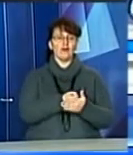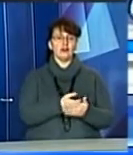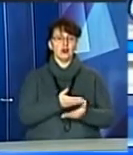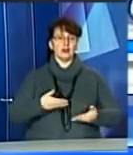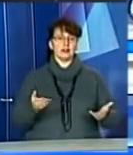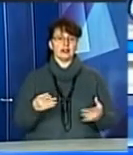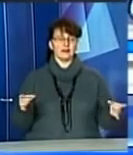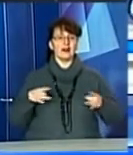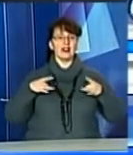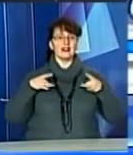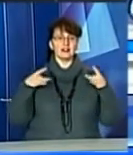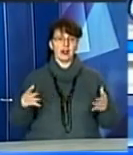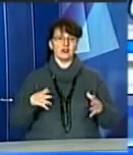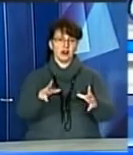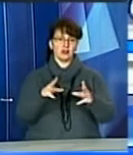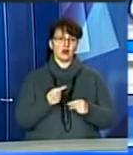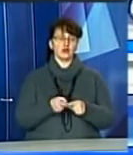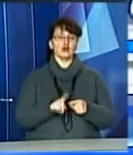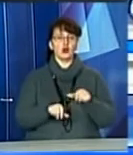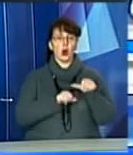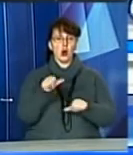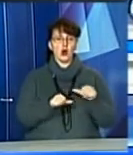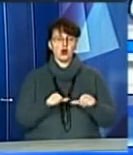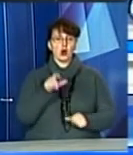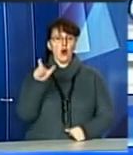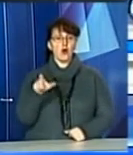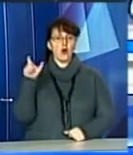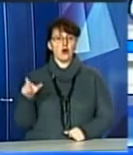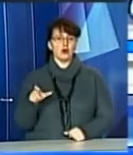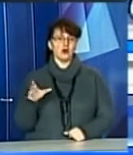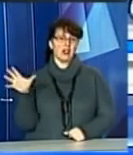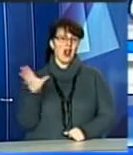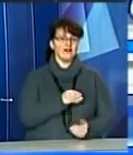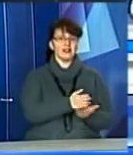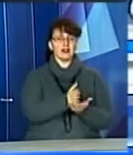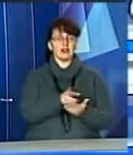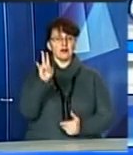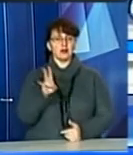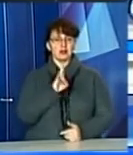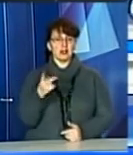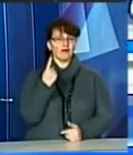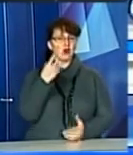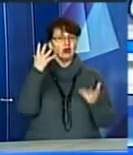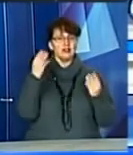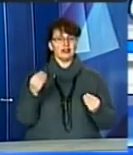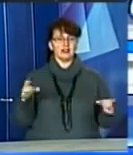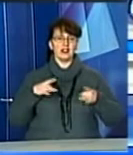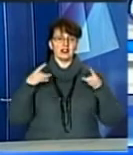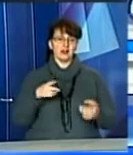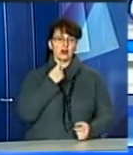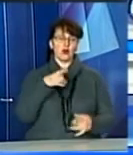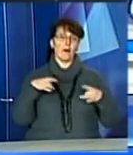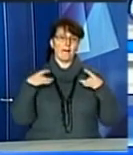Святкуватимемо разом. Цьогоріч віряни всіх конфесій святкуватимуть Великдень в один день. Різні дати відзначення Дня